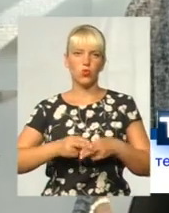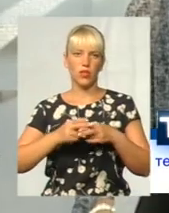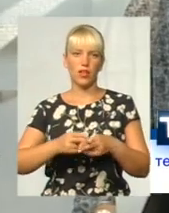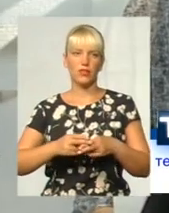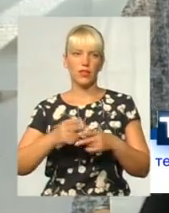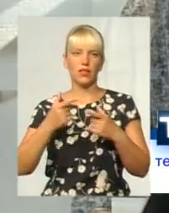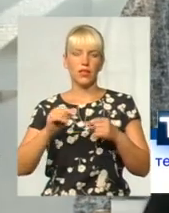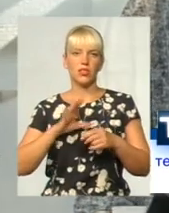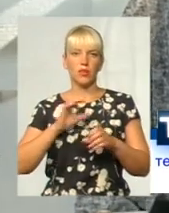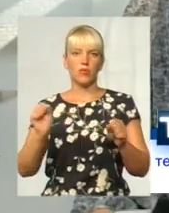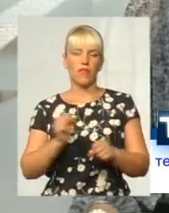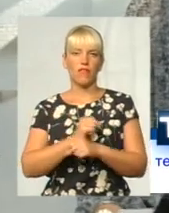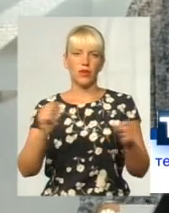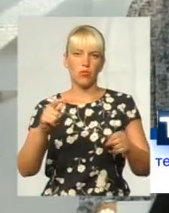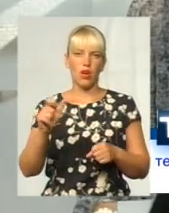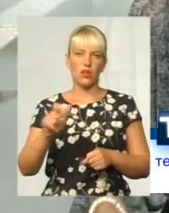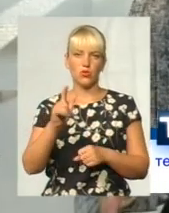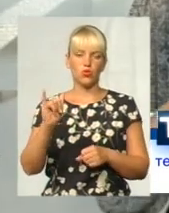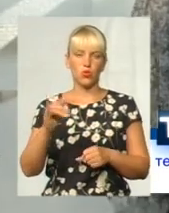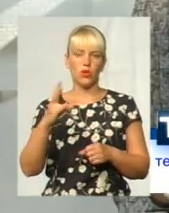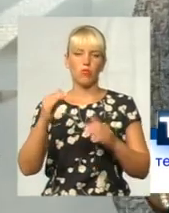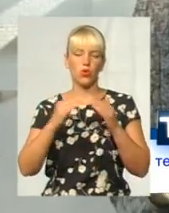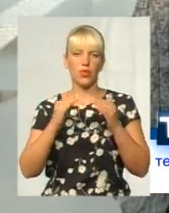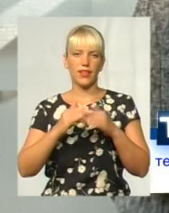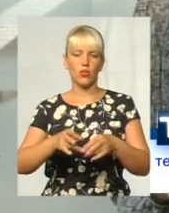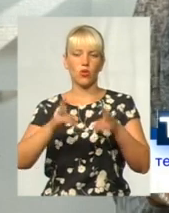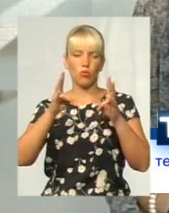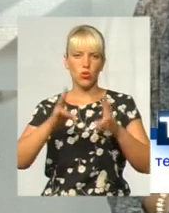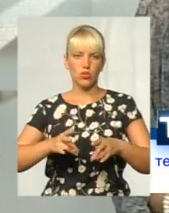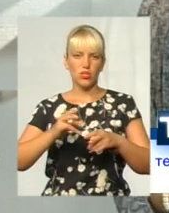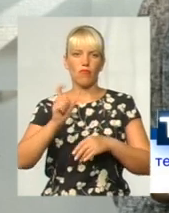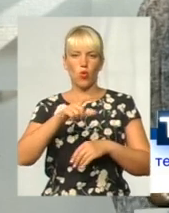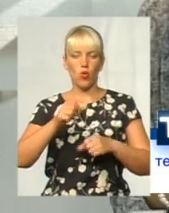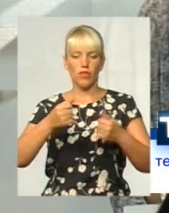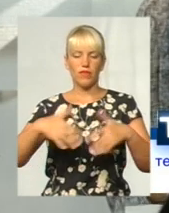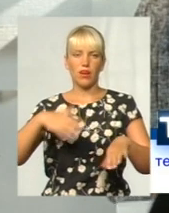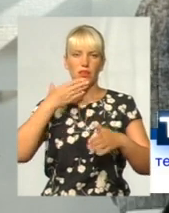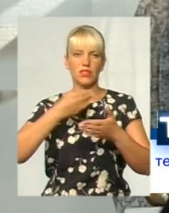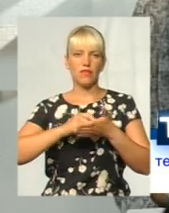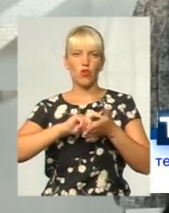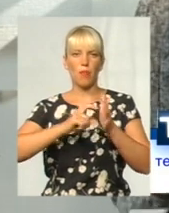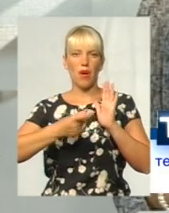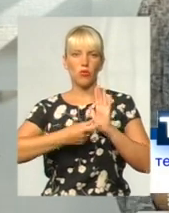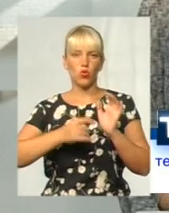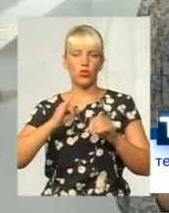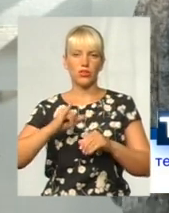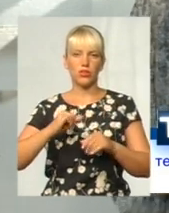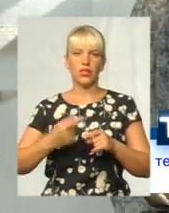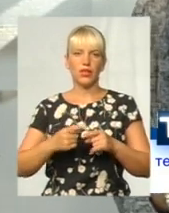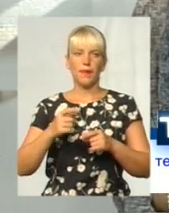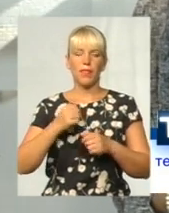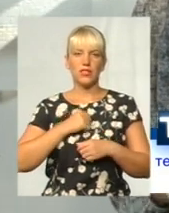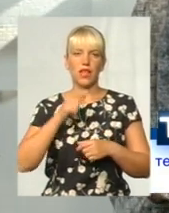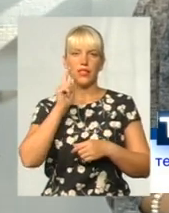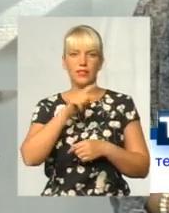через вибух газу будинок постраждав, люди втратили своє майно. На жаль, на